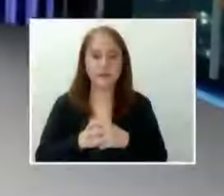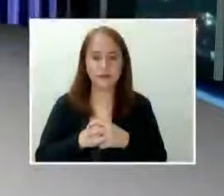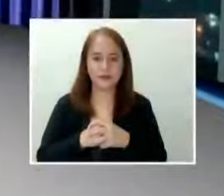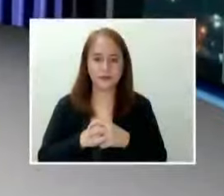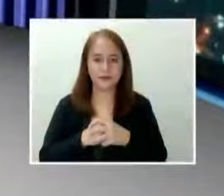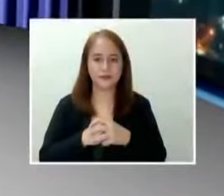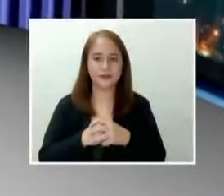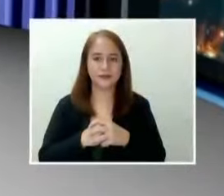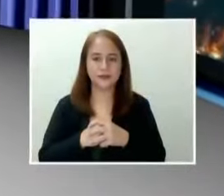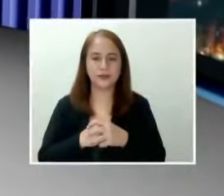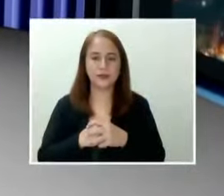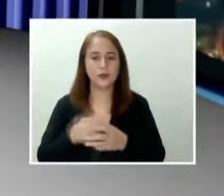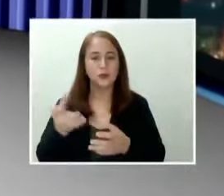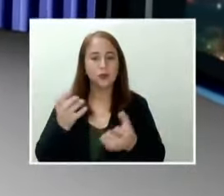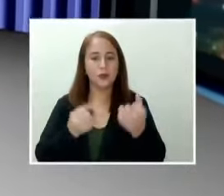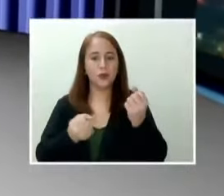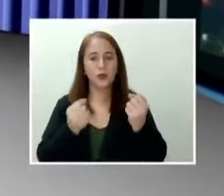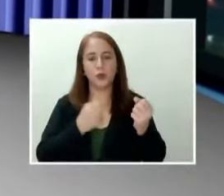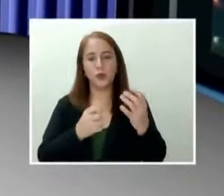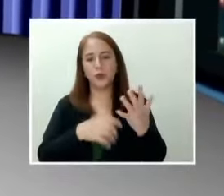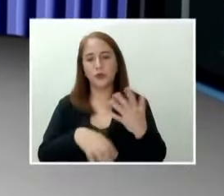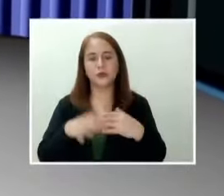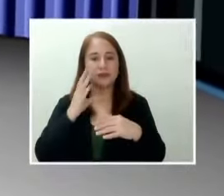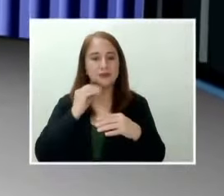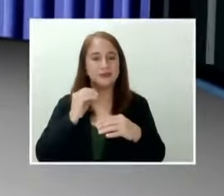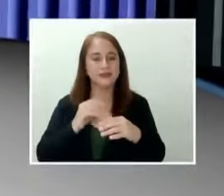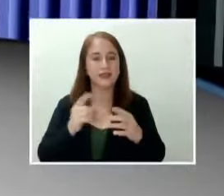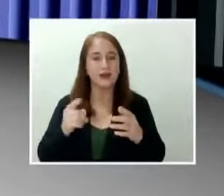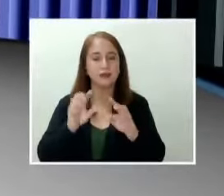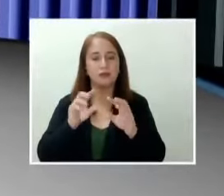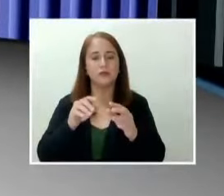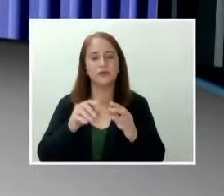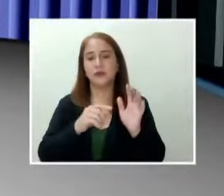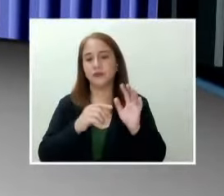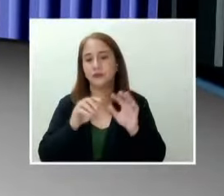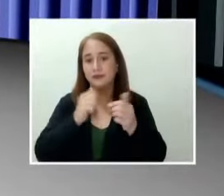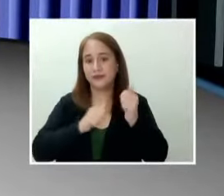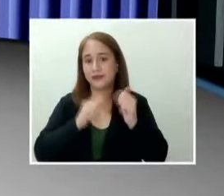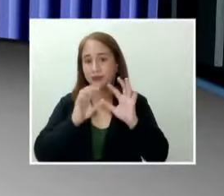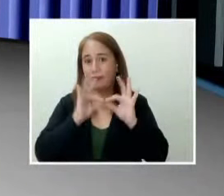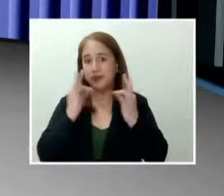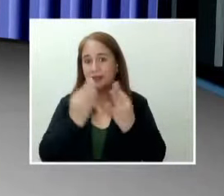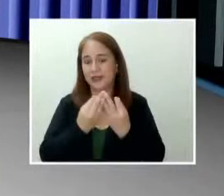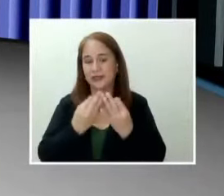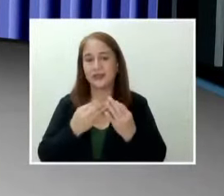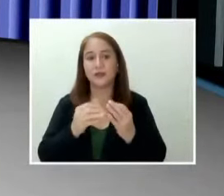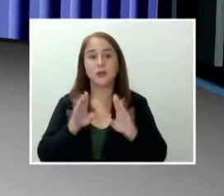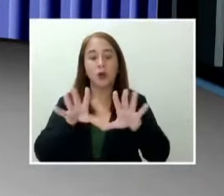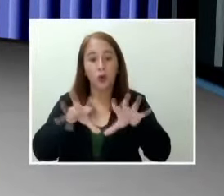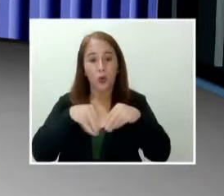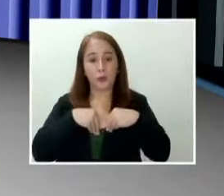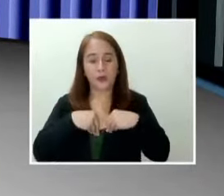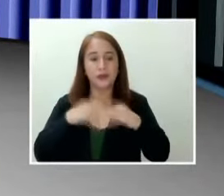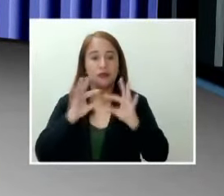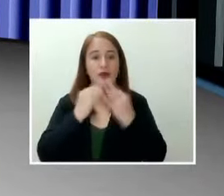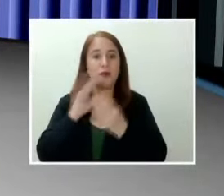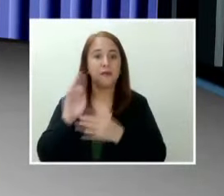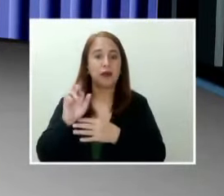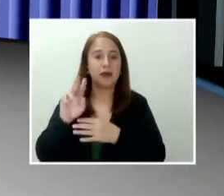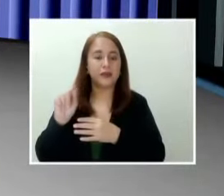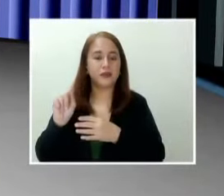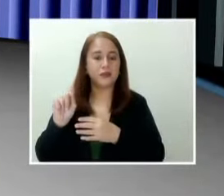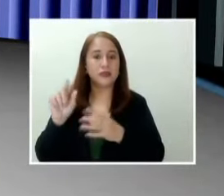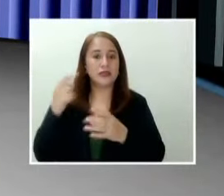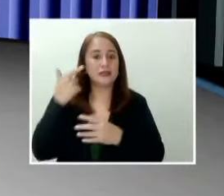Kanya-kanyang milestone ng ilang showbiz families gaya ng mainit na pagtanggap ng pamilya Barreto kay Gerald Anderson